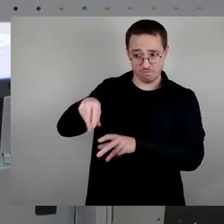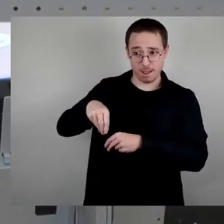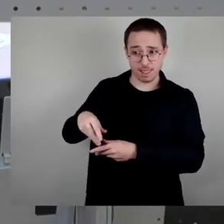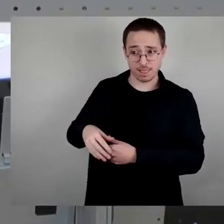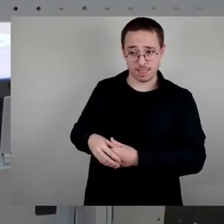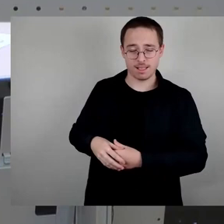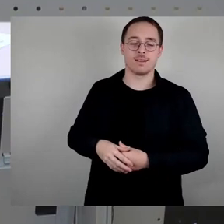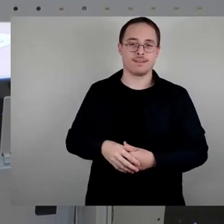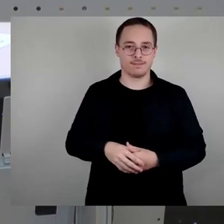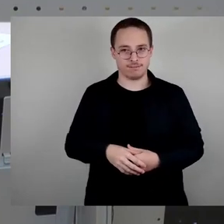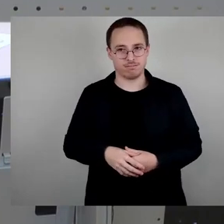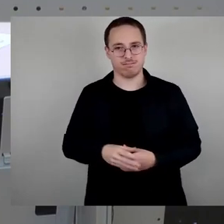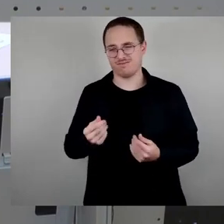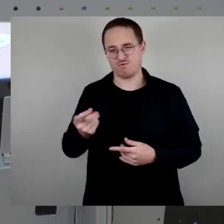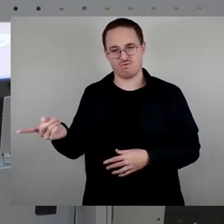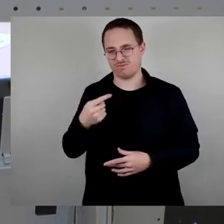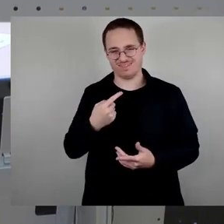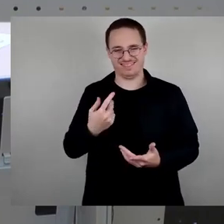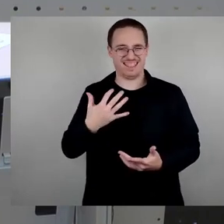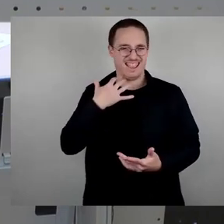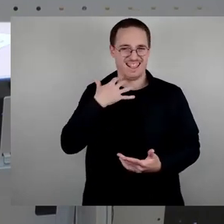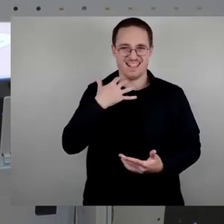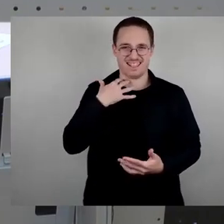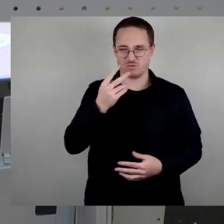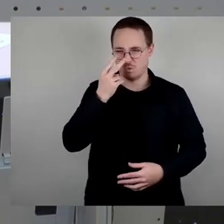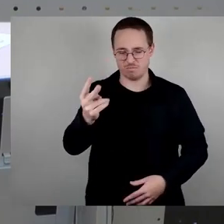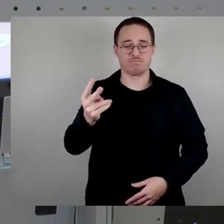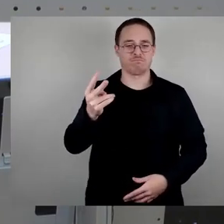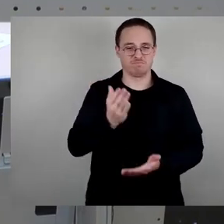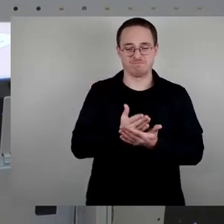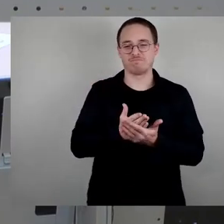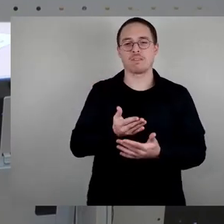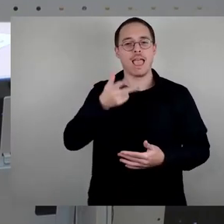Und ich glaube, das hat der Kamerad Hecht hier schon zurechtgegeißelt. Gut.